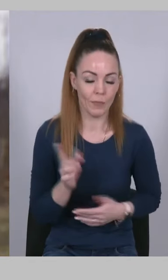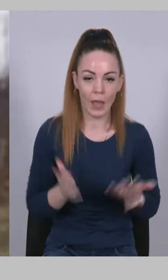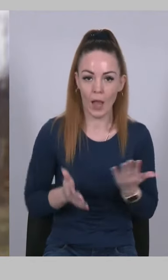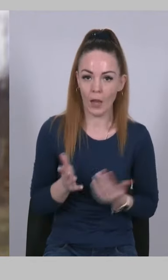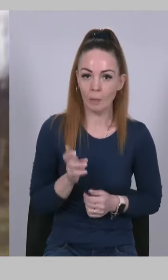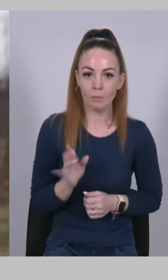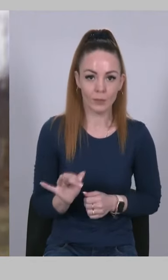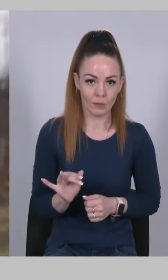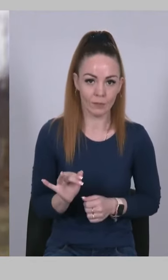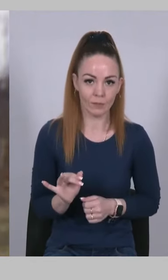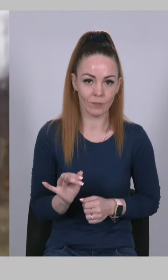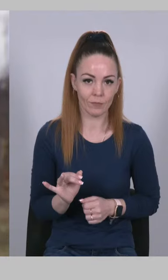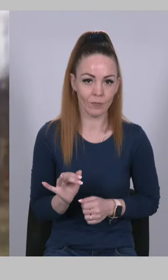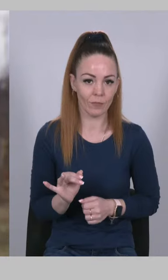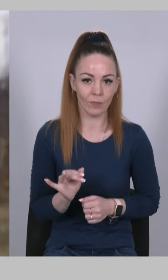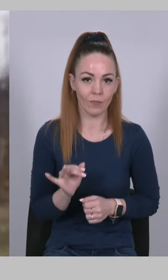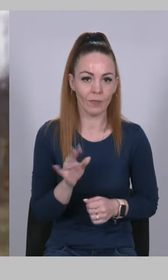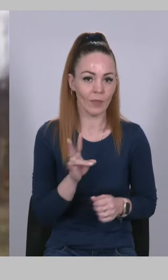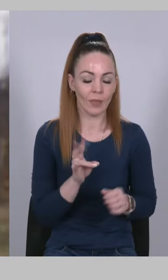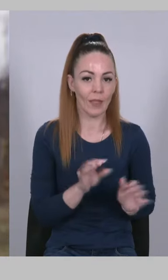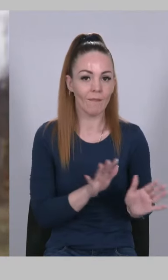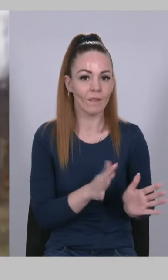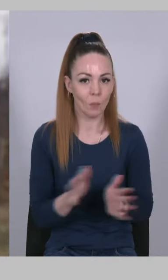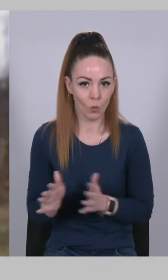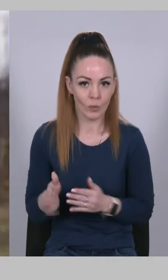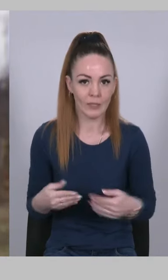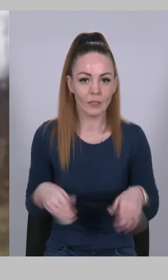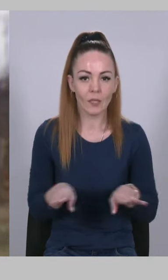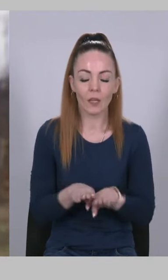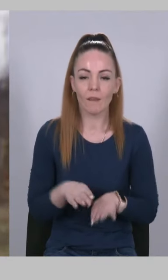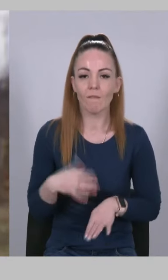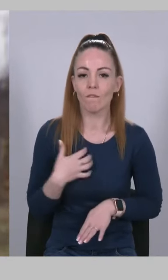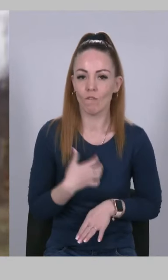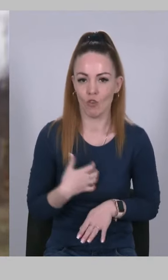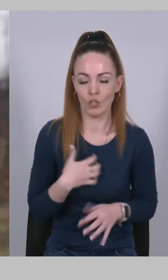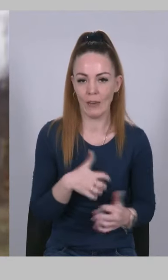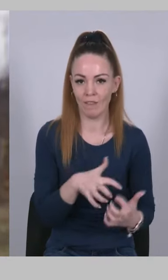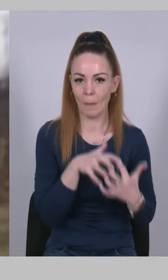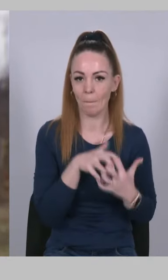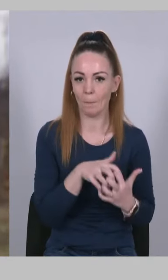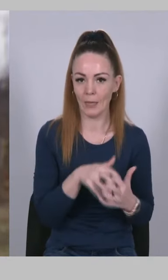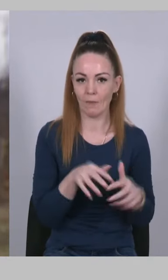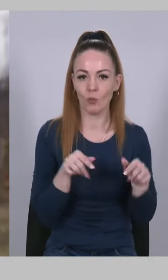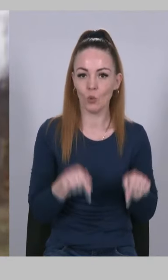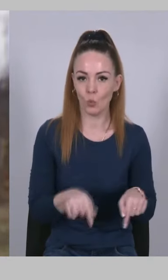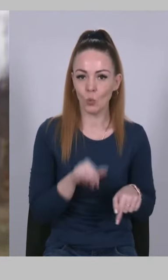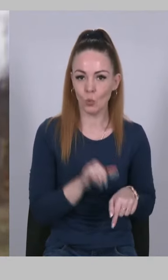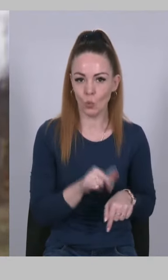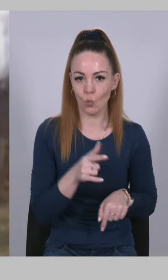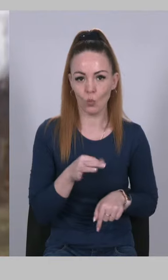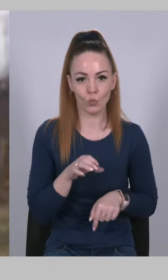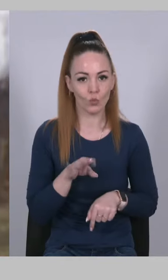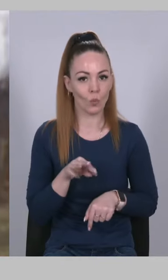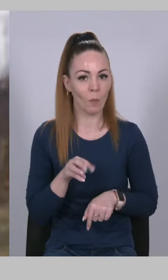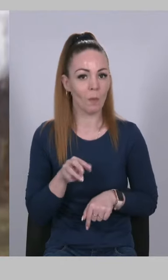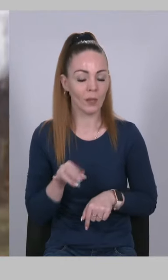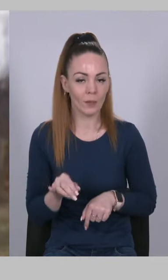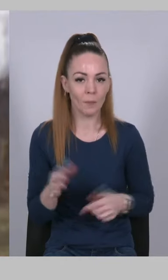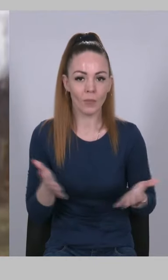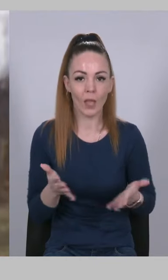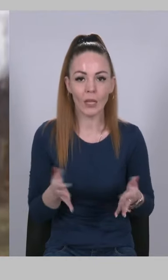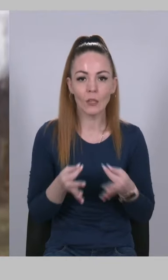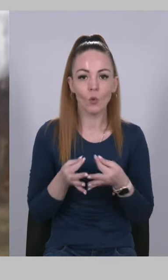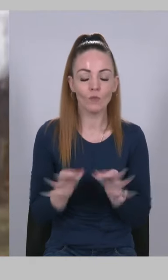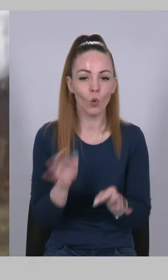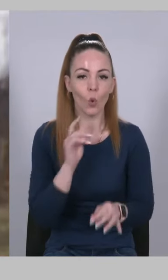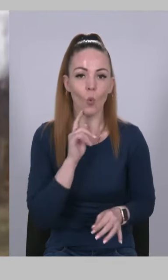якби не відбулися такі важливі битви тут, у Гостомелі, які дозволили Україні